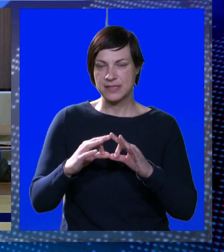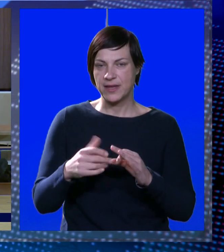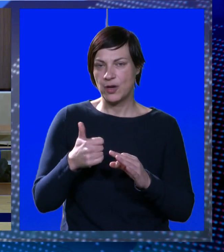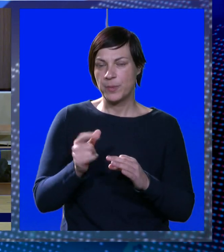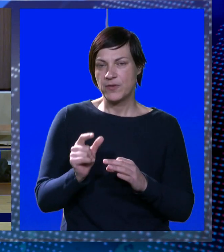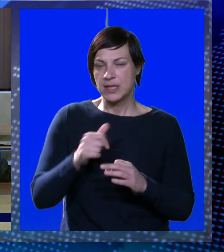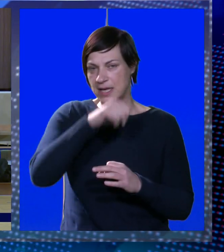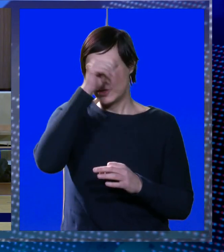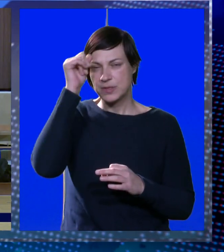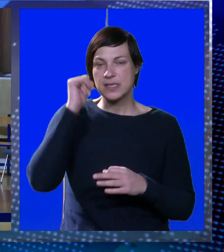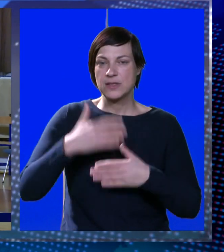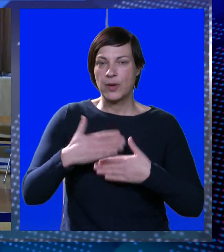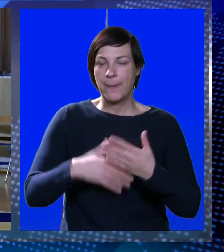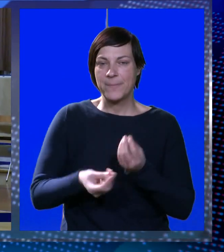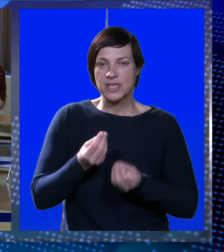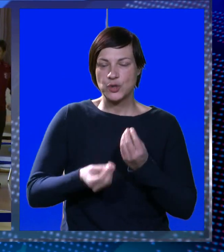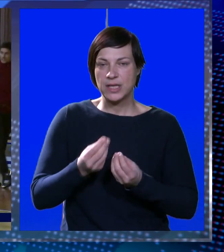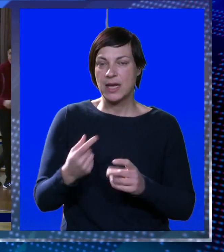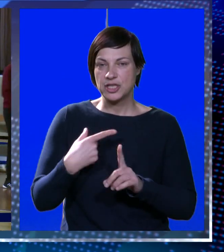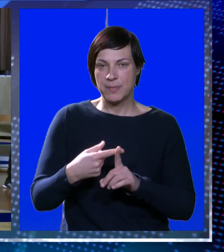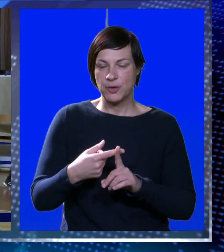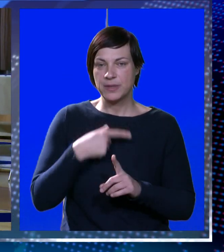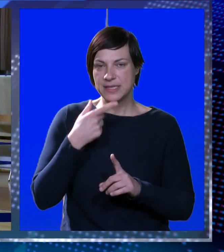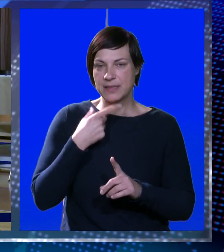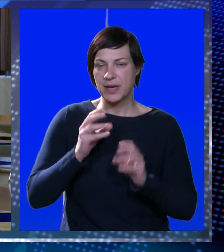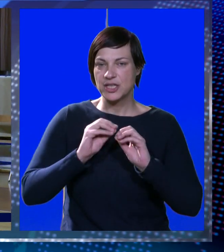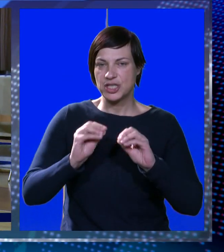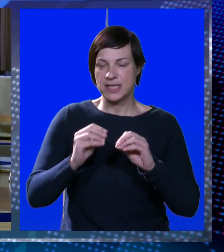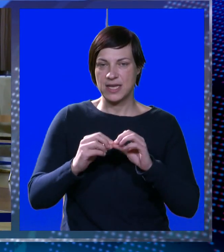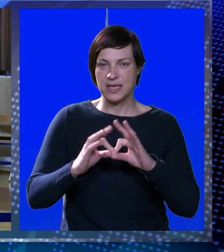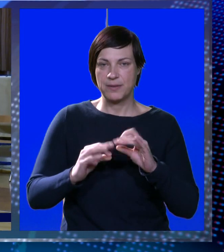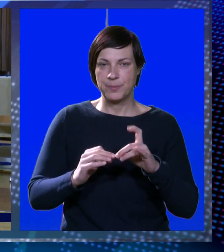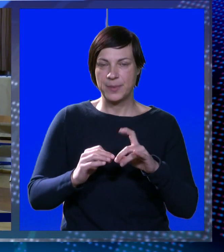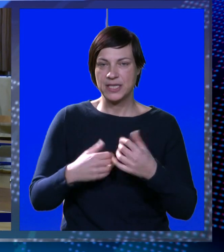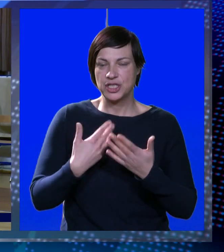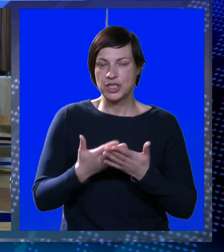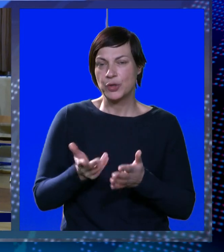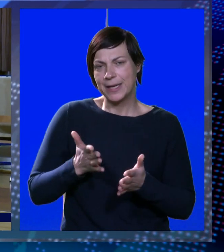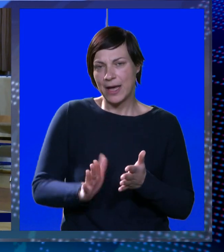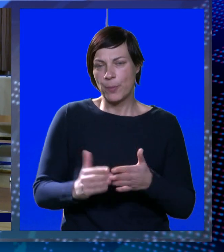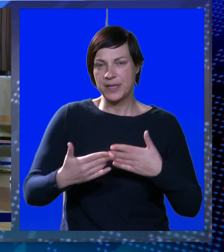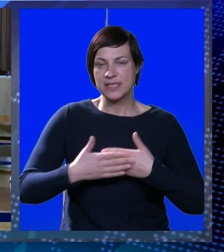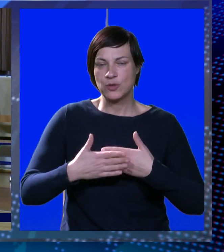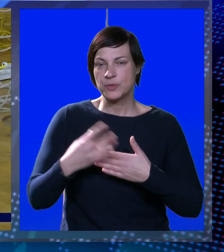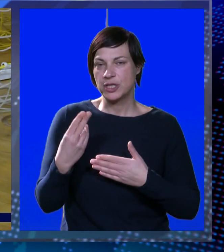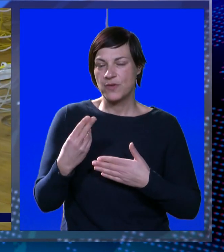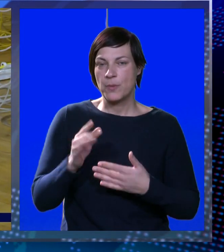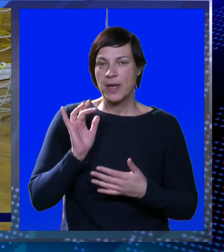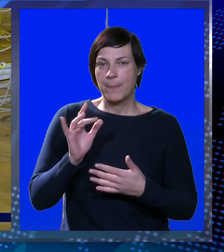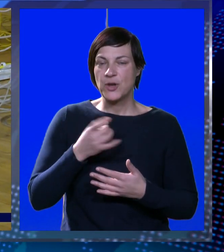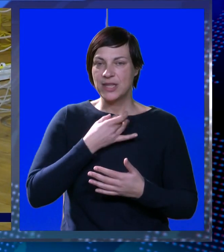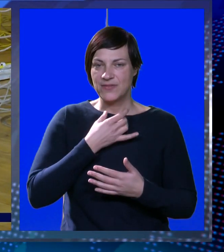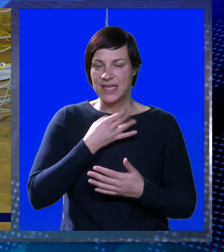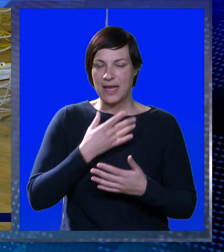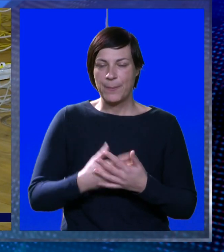Skvira u prvom dijelu sezone. Među igračima je optimizam ističe nam trener Bačić, koji je ipak na oprezu uoči dvoboja